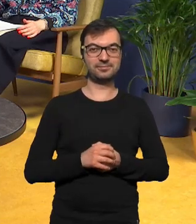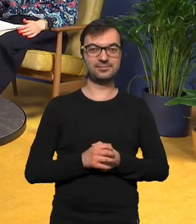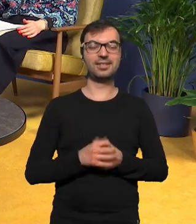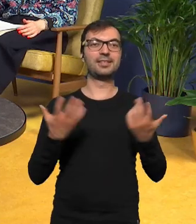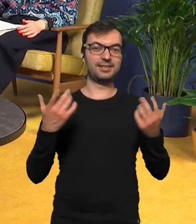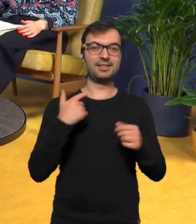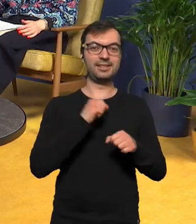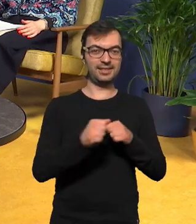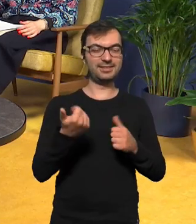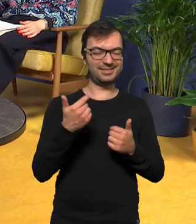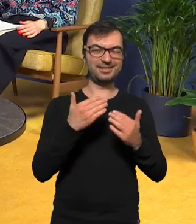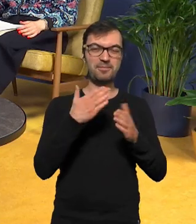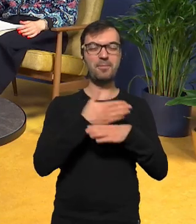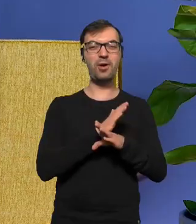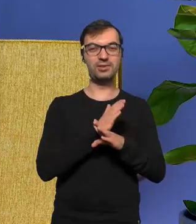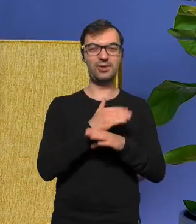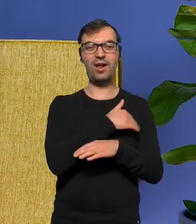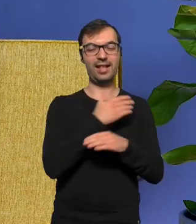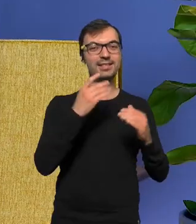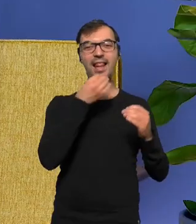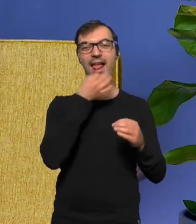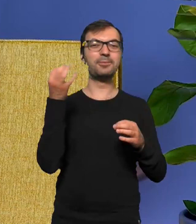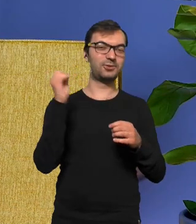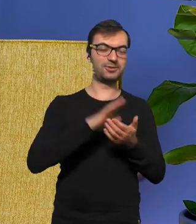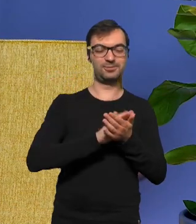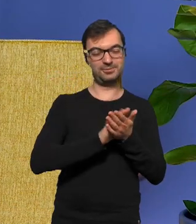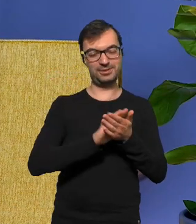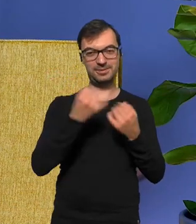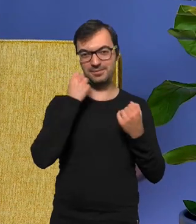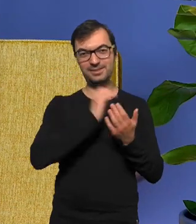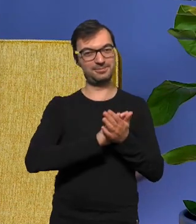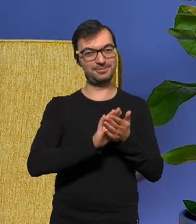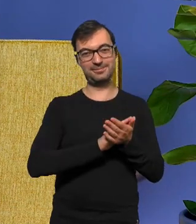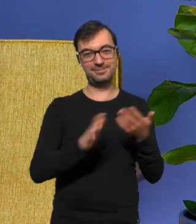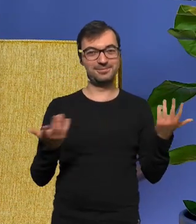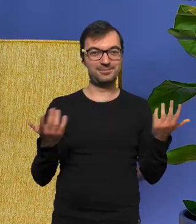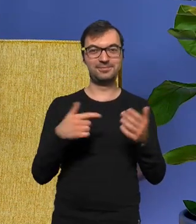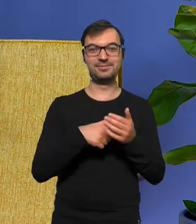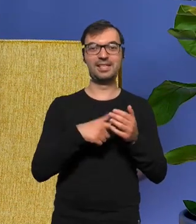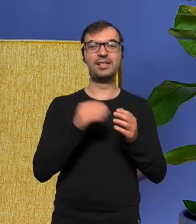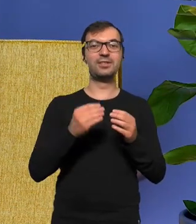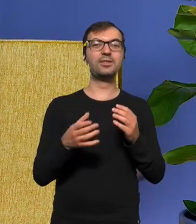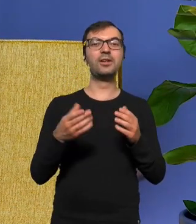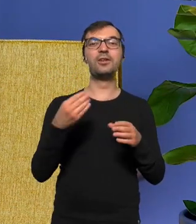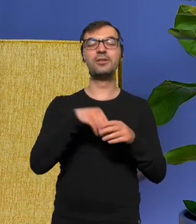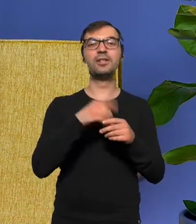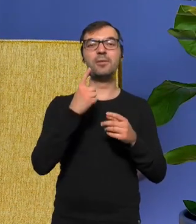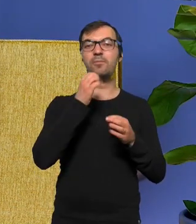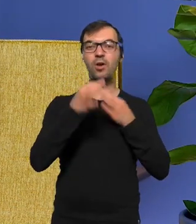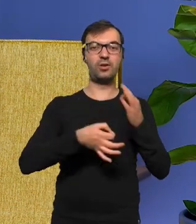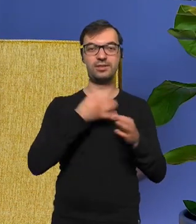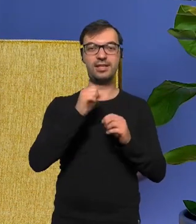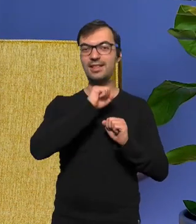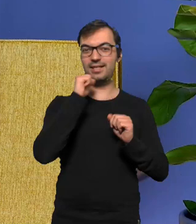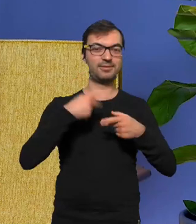Jednak jest klasowość w tym wszystkim trochę, przepraszam za to ale jest dołączony jeszcze utwór którego nie